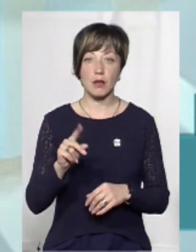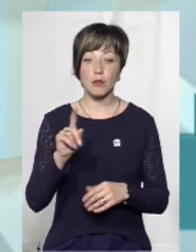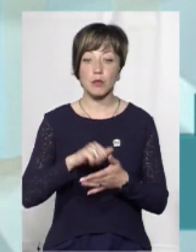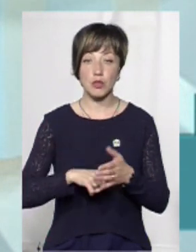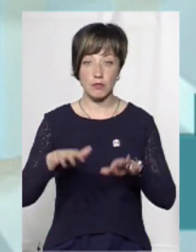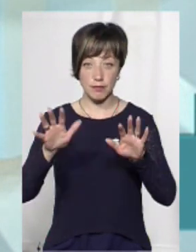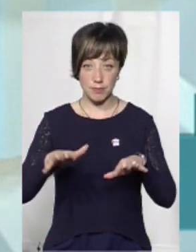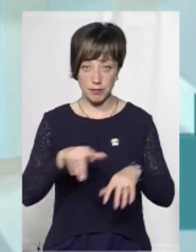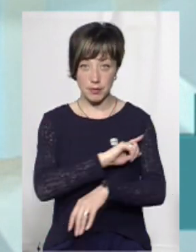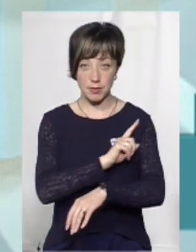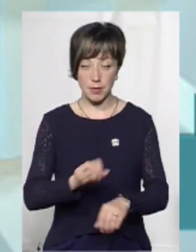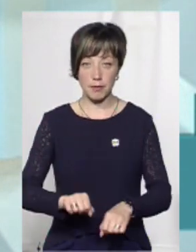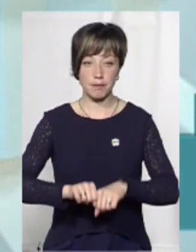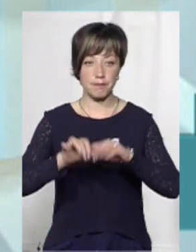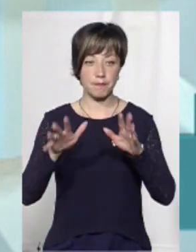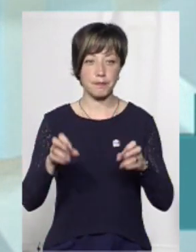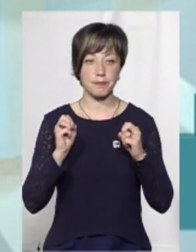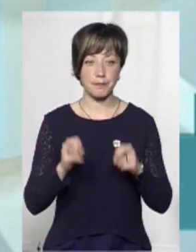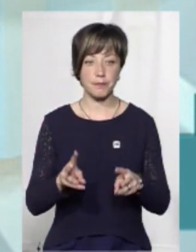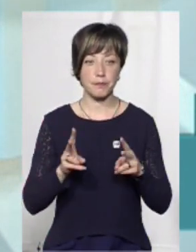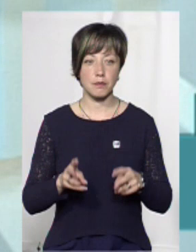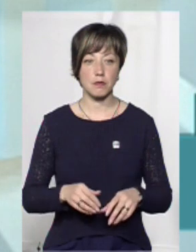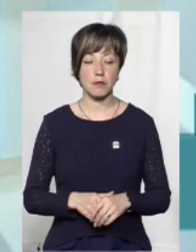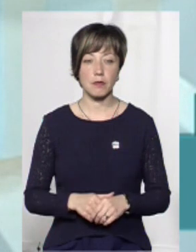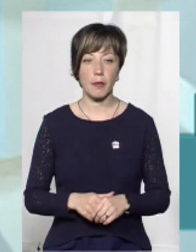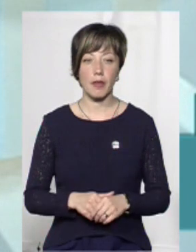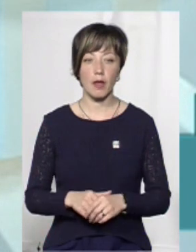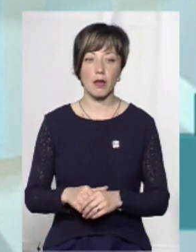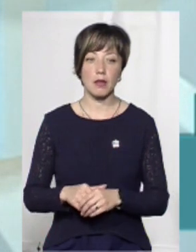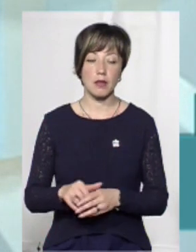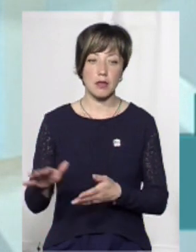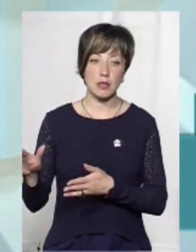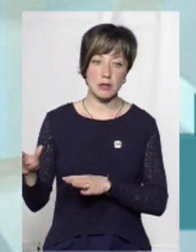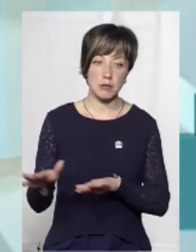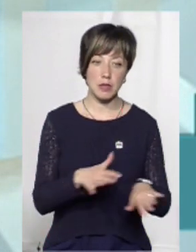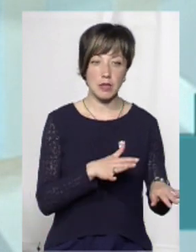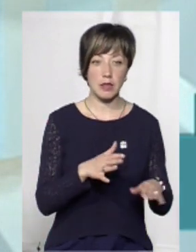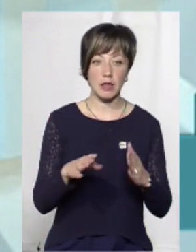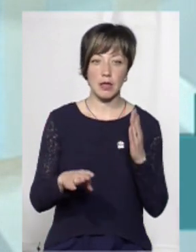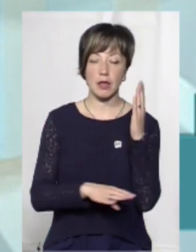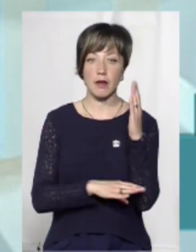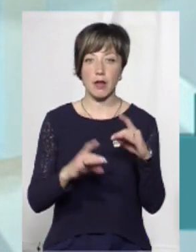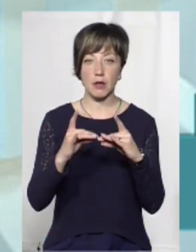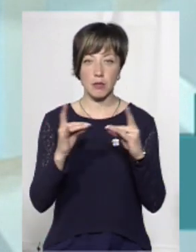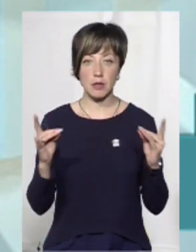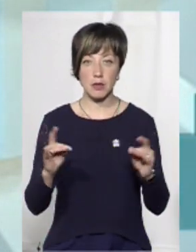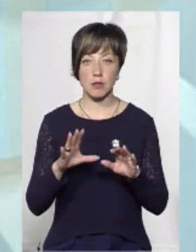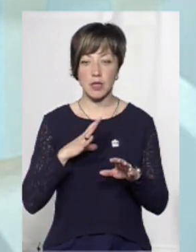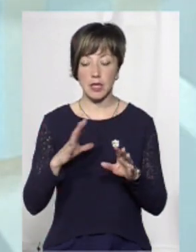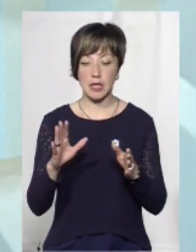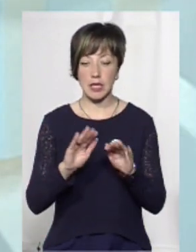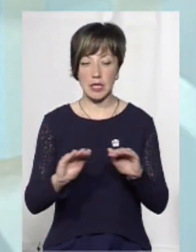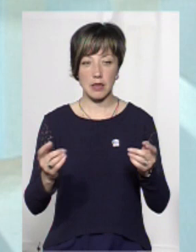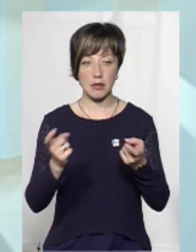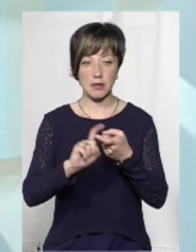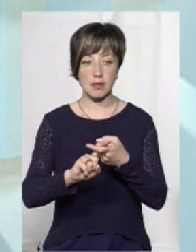дощів стала нести небезпеку. Змила дерев'яний місточок, яким були діти сполучені